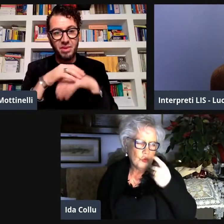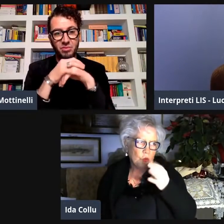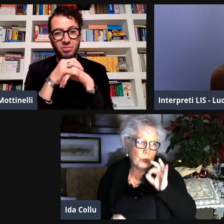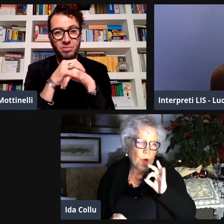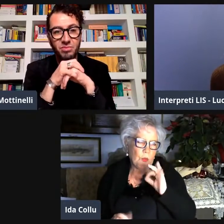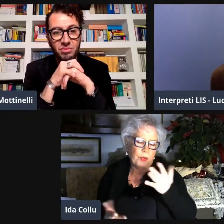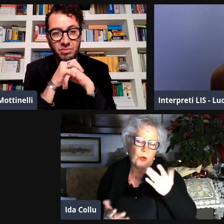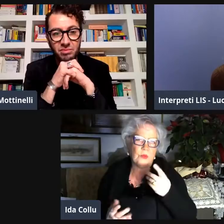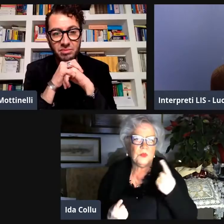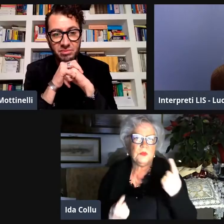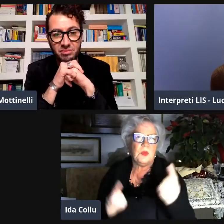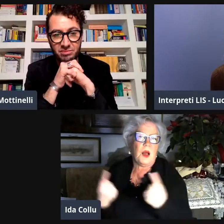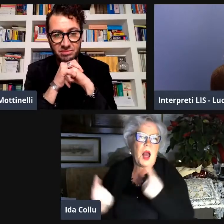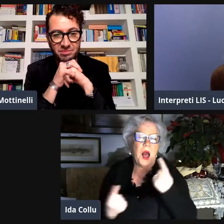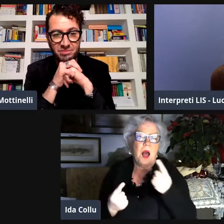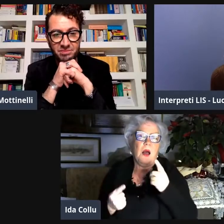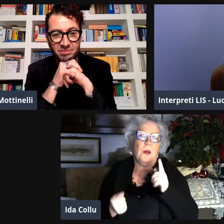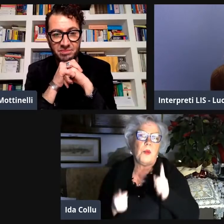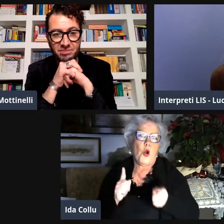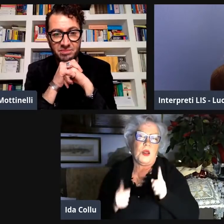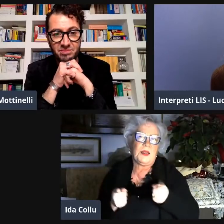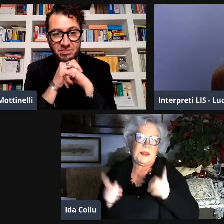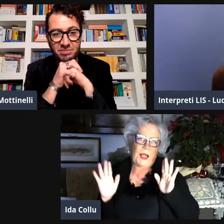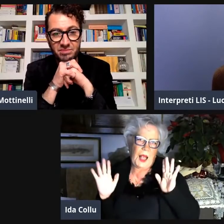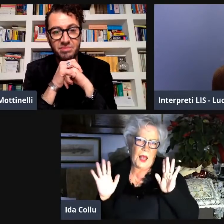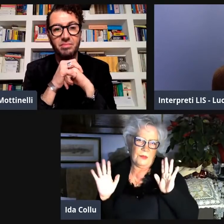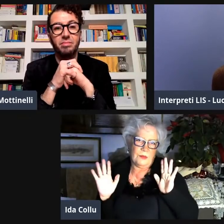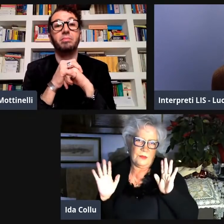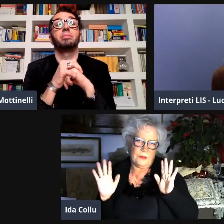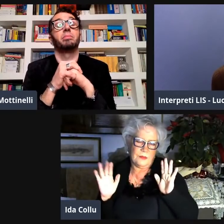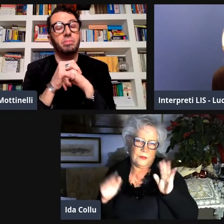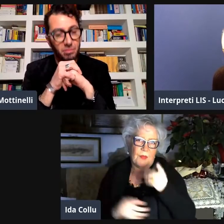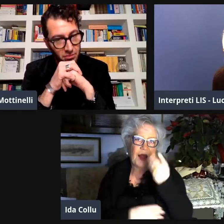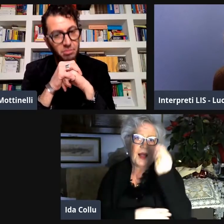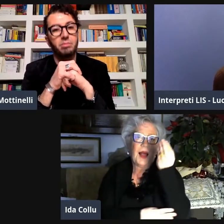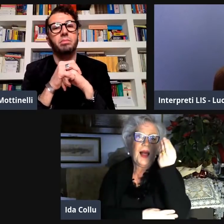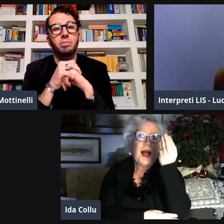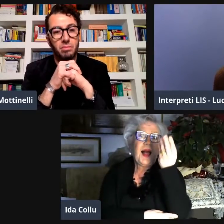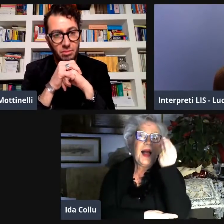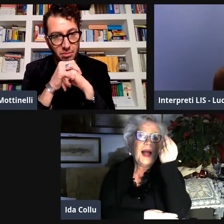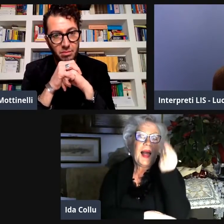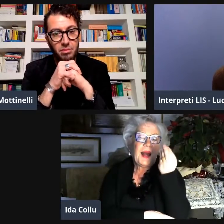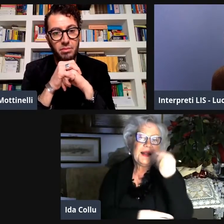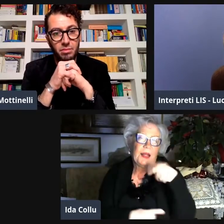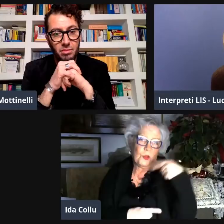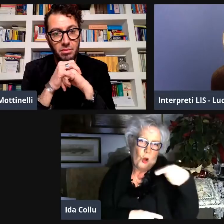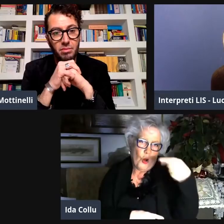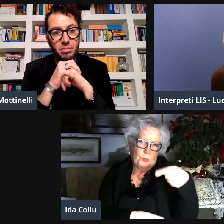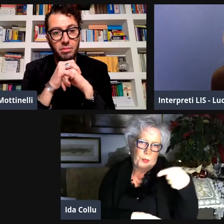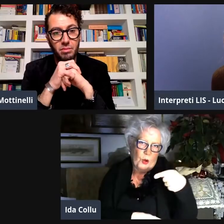Renato Pigliacampo, io l'ho conosciuto in ambito, possiamo dire, politico.